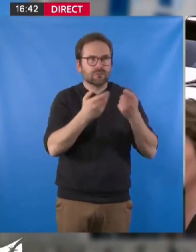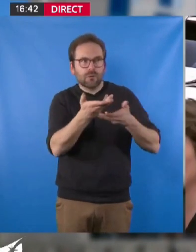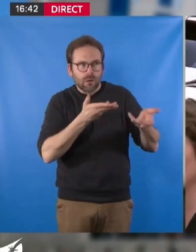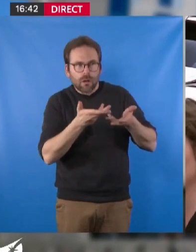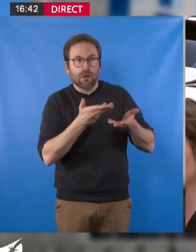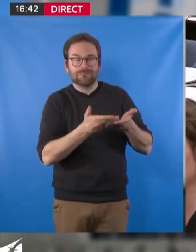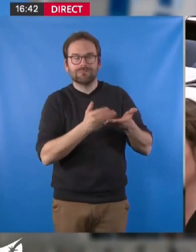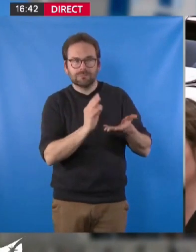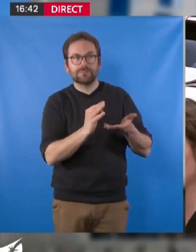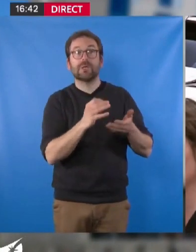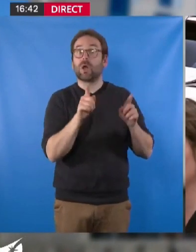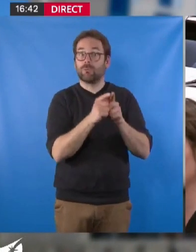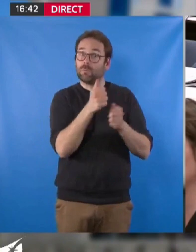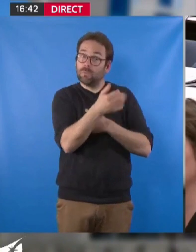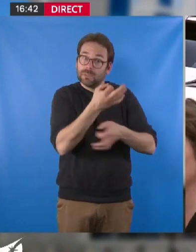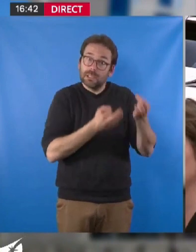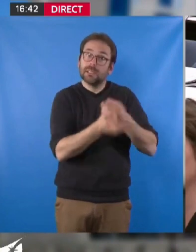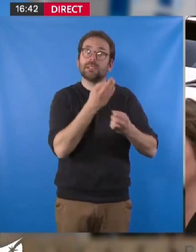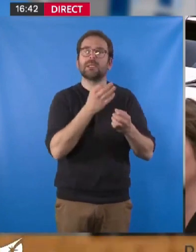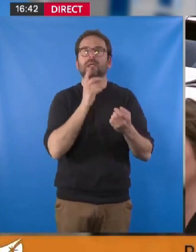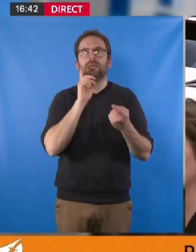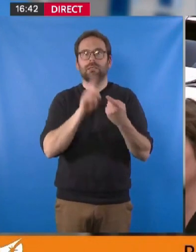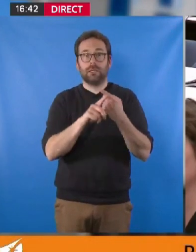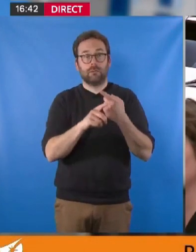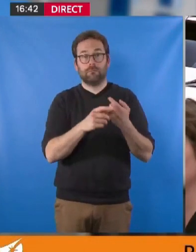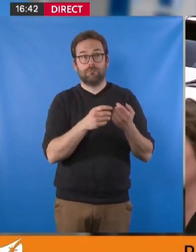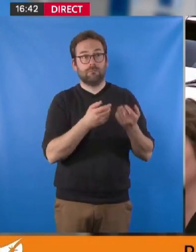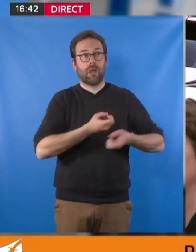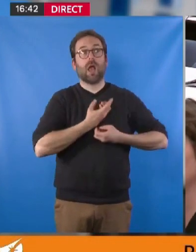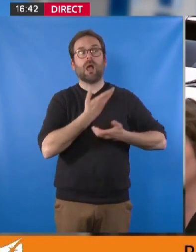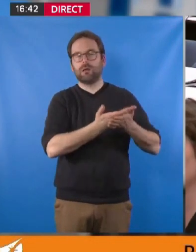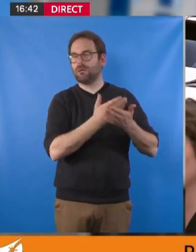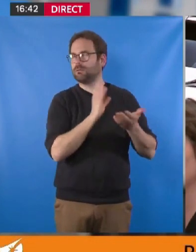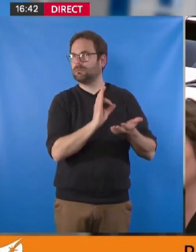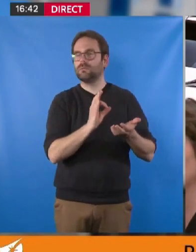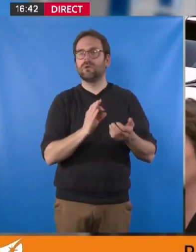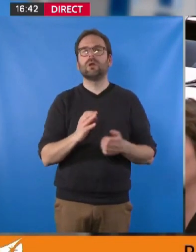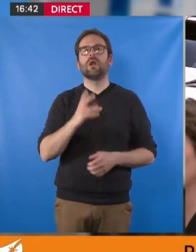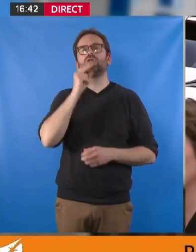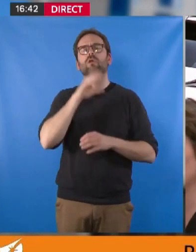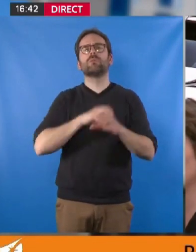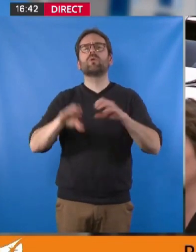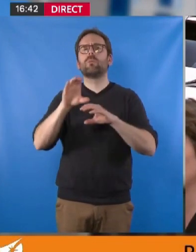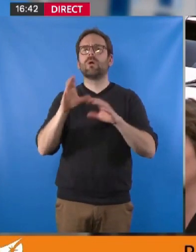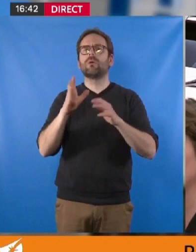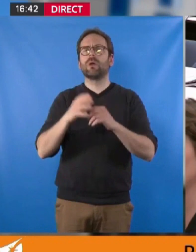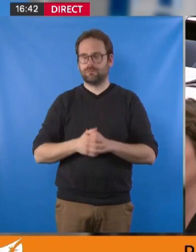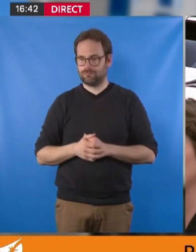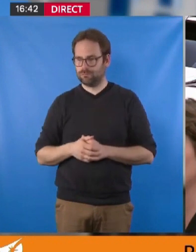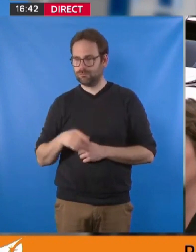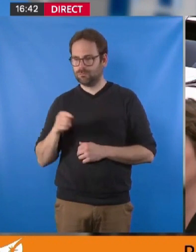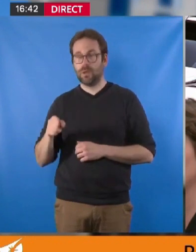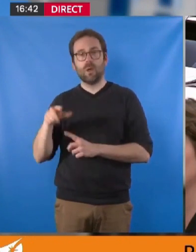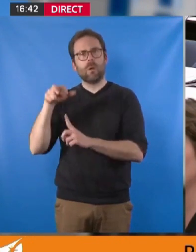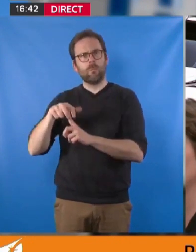l'avez vous-même évoqué à travers justement vos propos, nous n'opposerons jamais à Nantes Métropole la question de l'avancée de